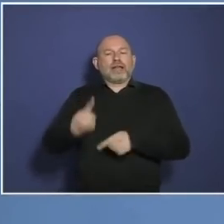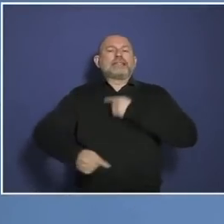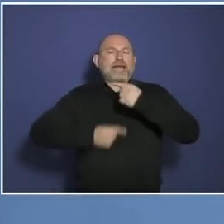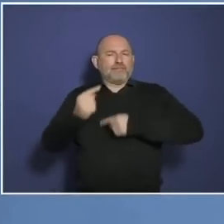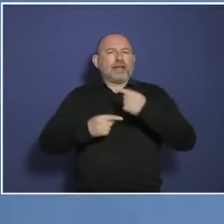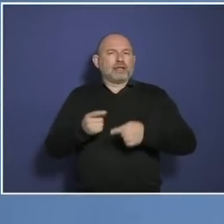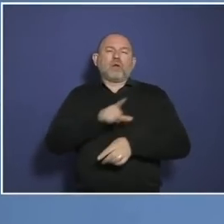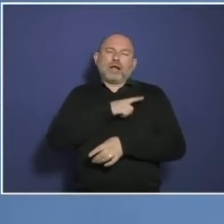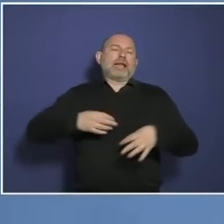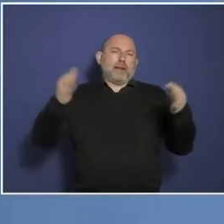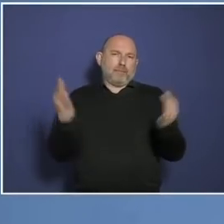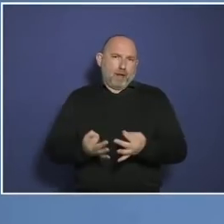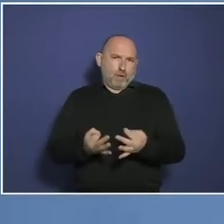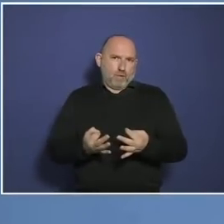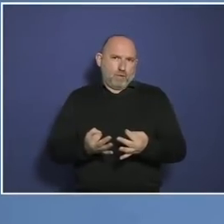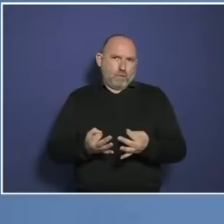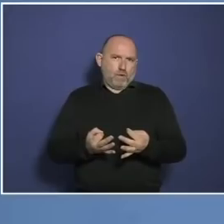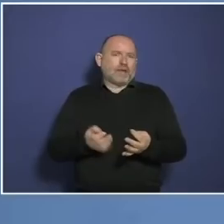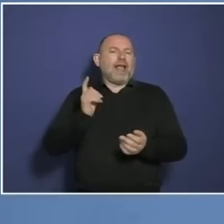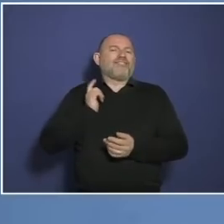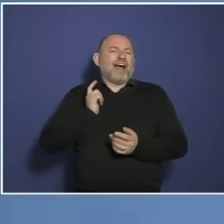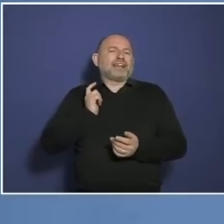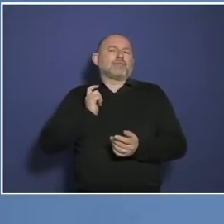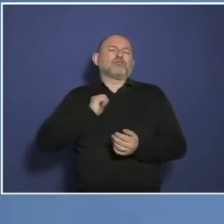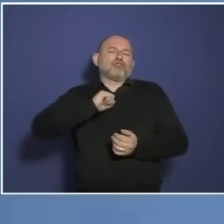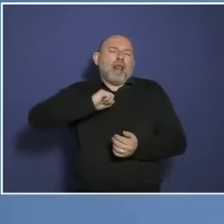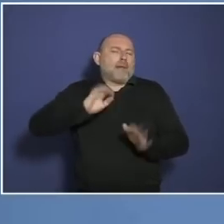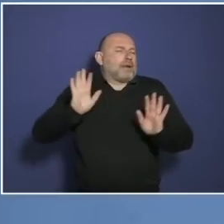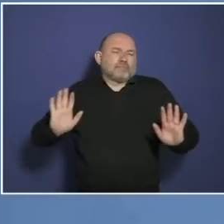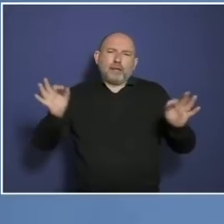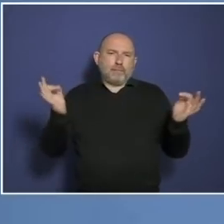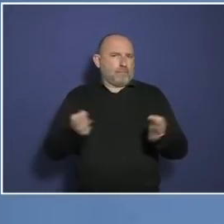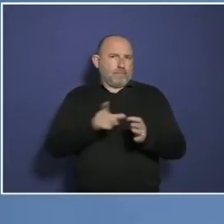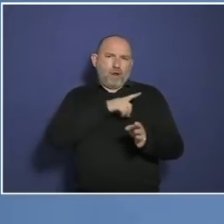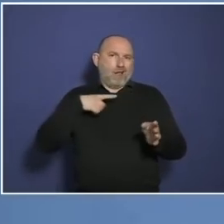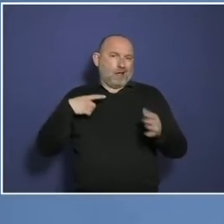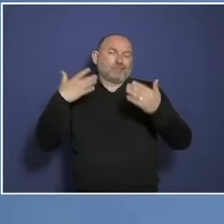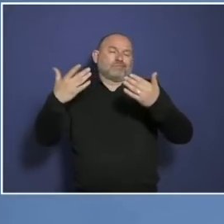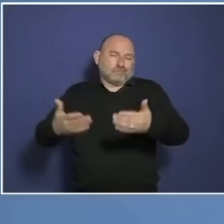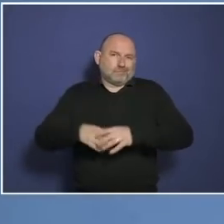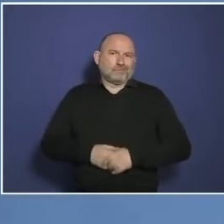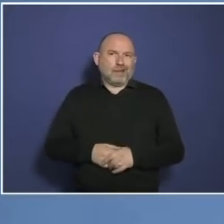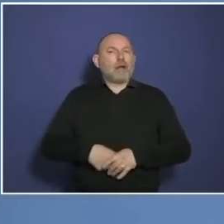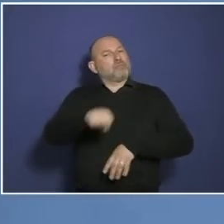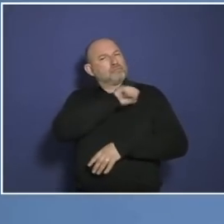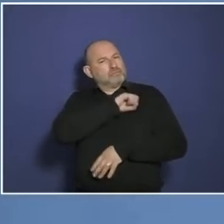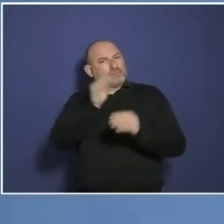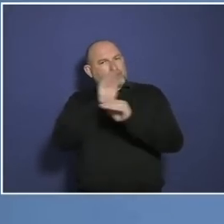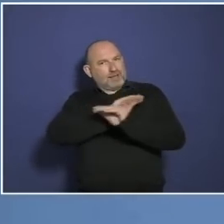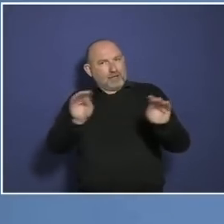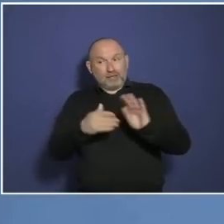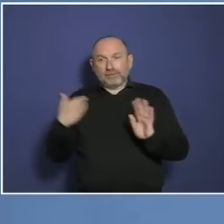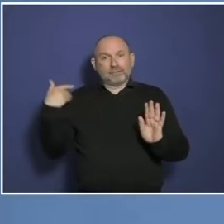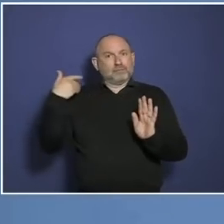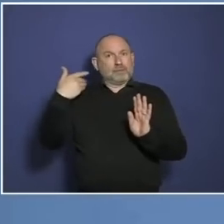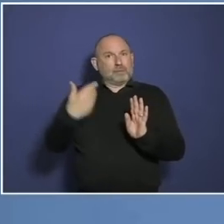unterstützen bei diesem juristischen Kampf. Schauen Sie wieder rein. Abonnieren Sie den Kanal. Und ich werde,